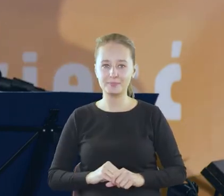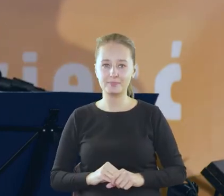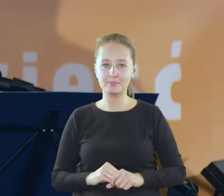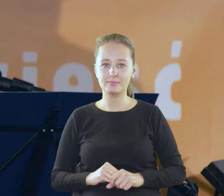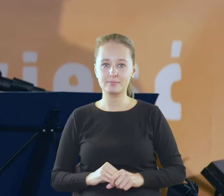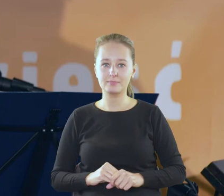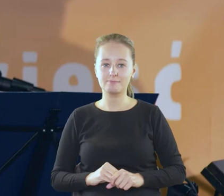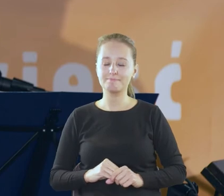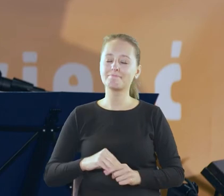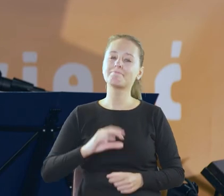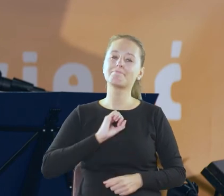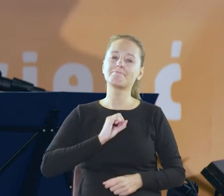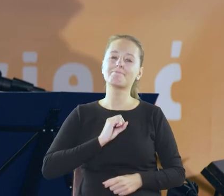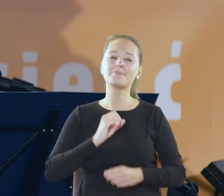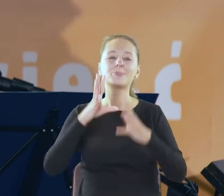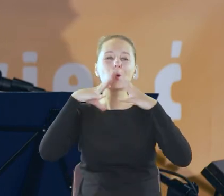promienna siostro